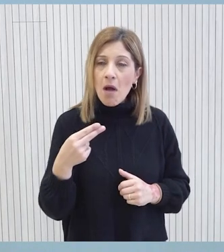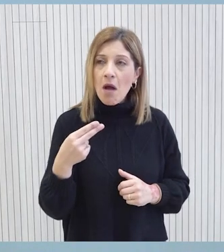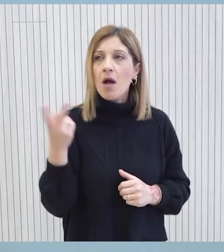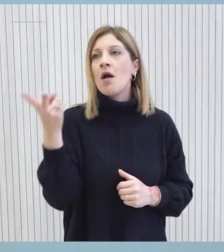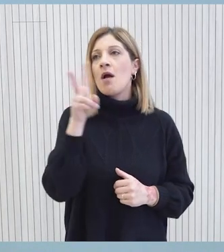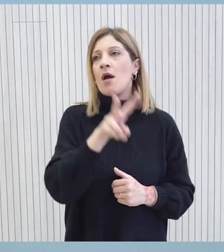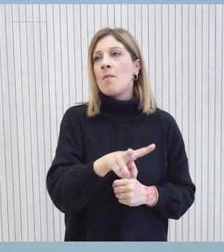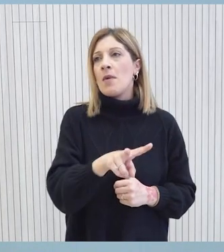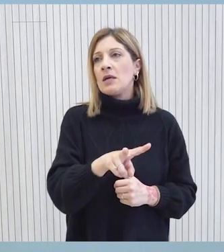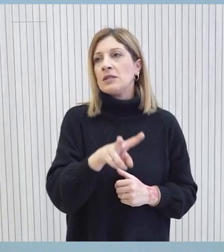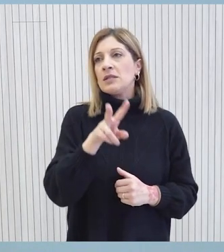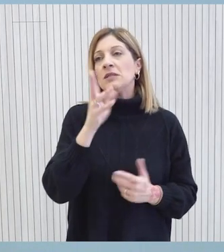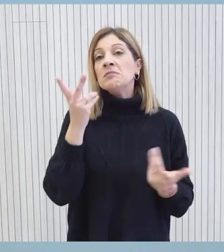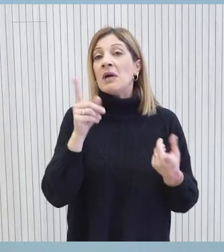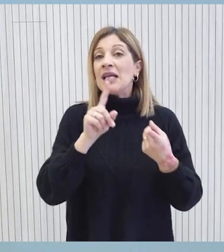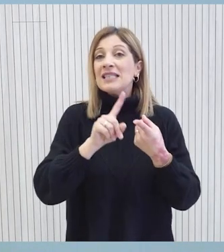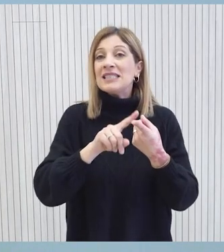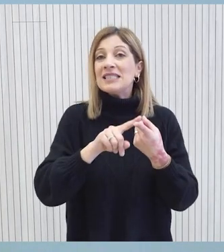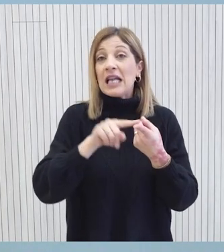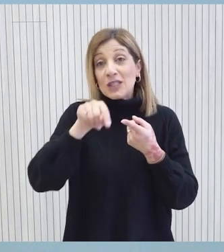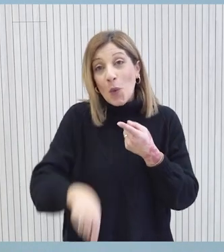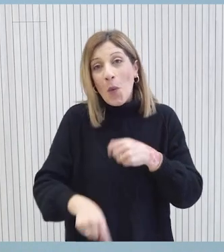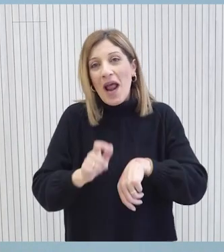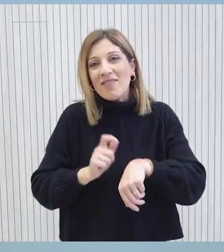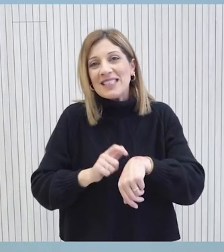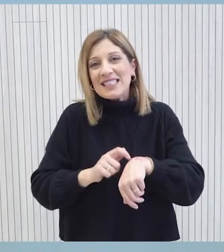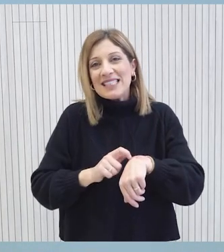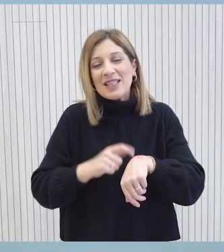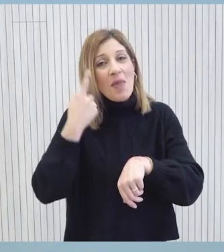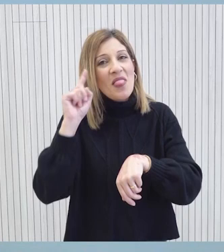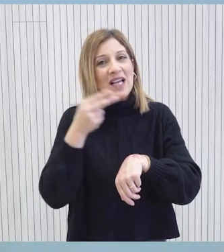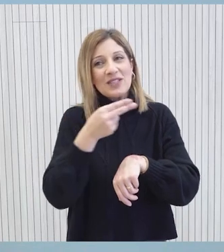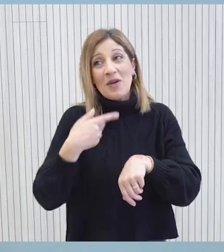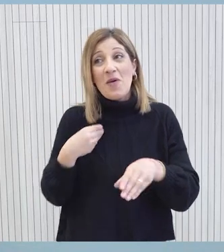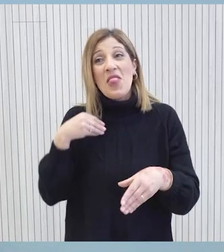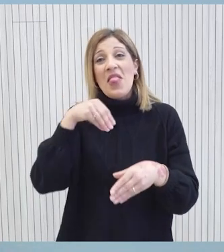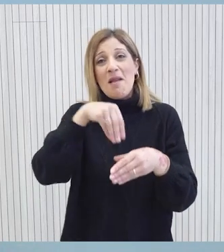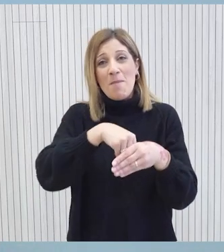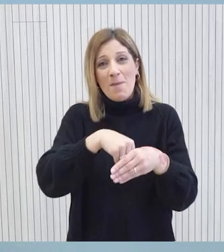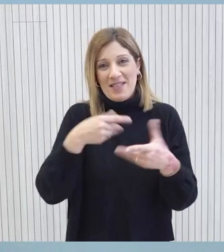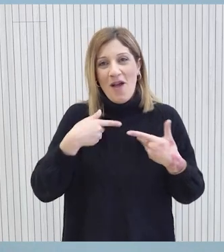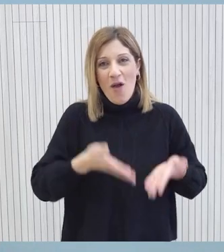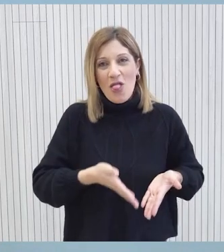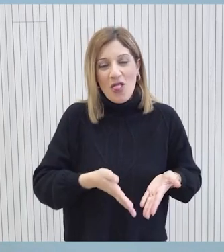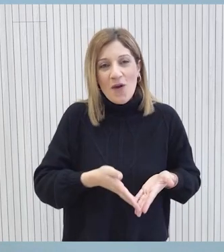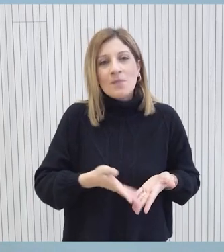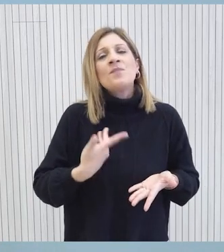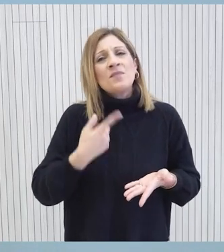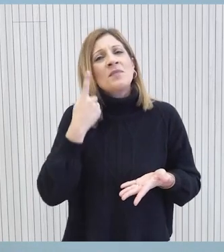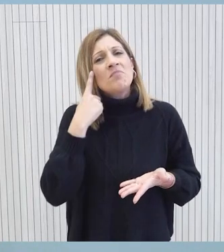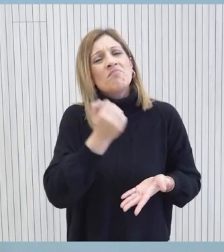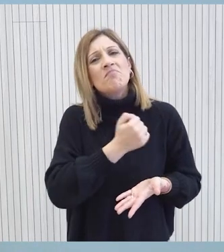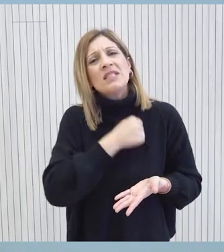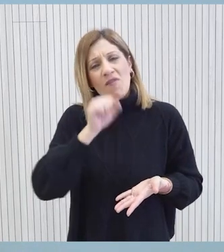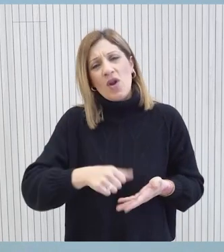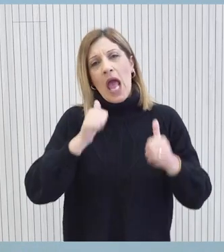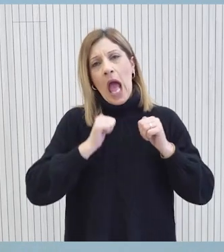Η συνάντηση αν δεν κάνω λάθος είναι σε εξέλιξη αυτή τη στιγμή δεν συμμετέχω στην συνάντηση. Είμαι βέβαιος όμως ότι θα είναι ένα από